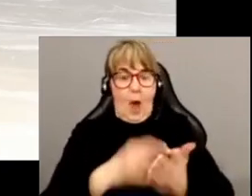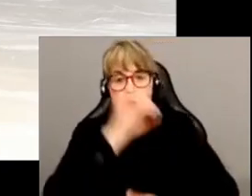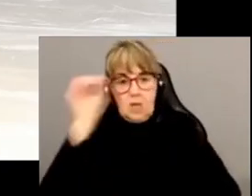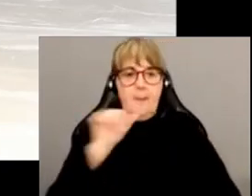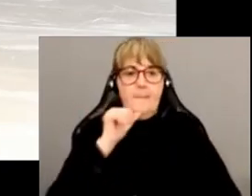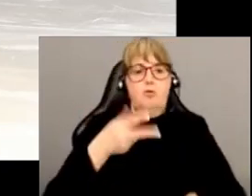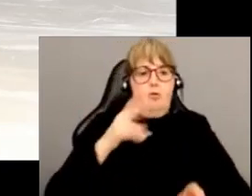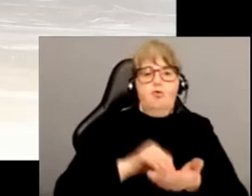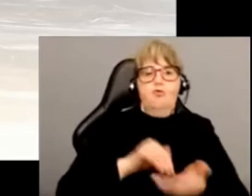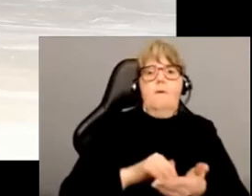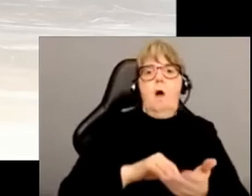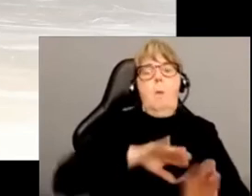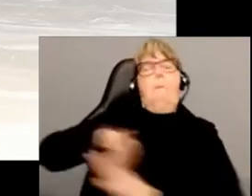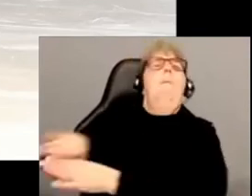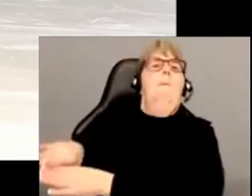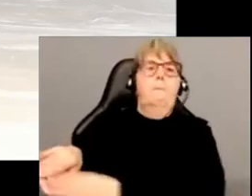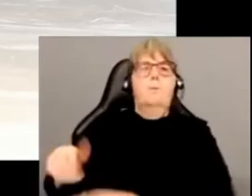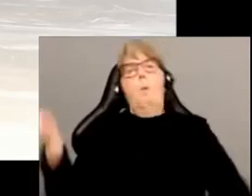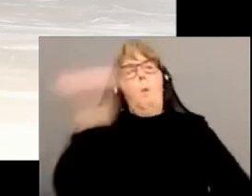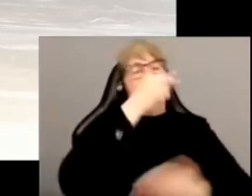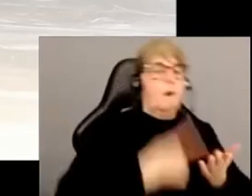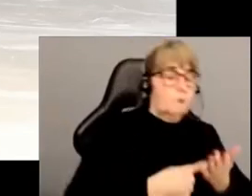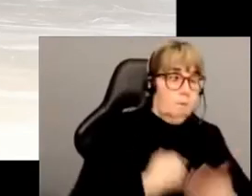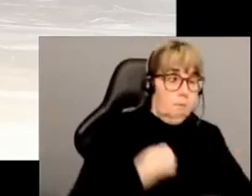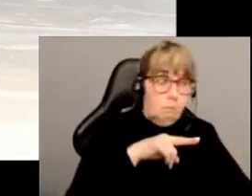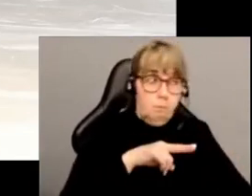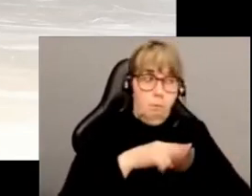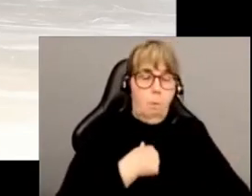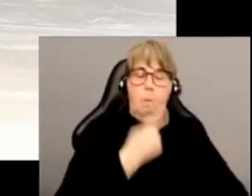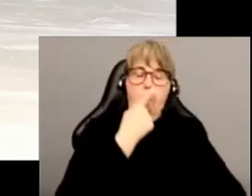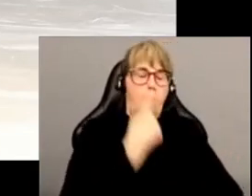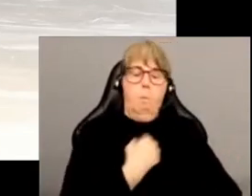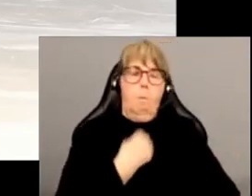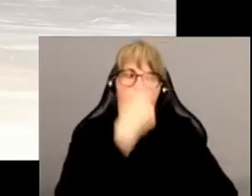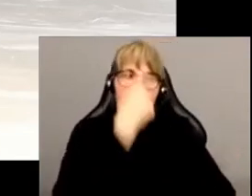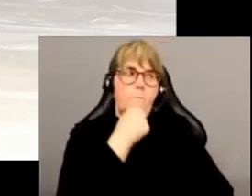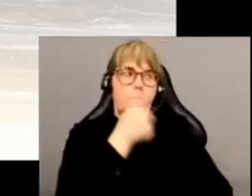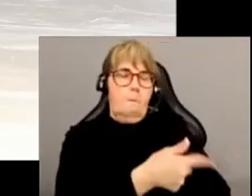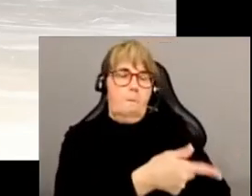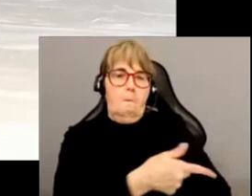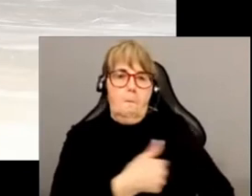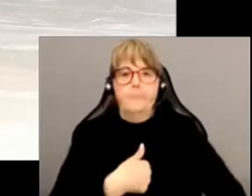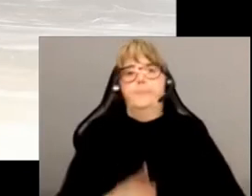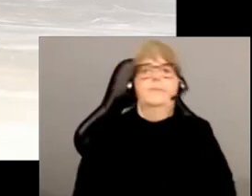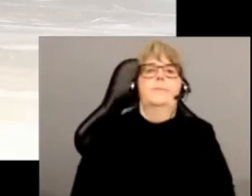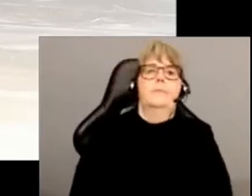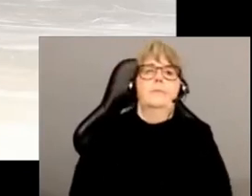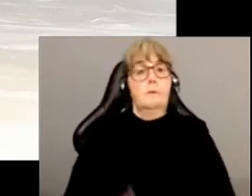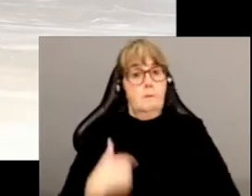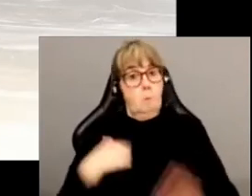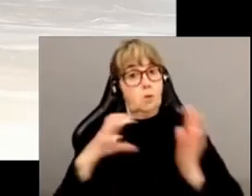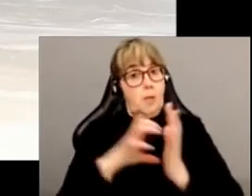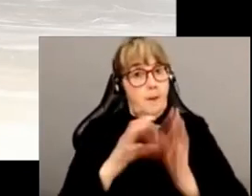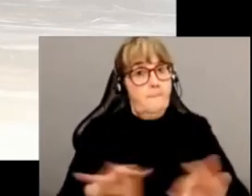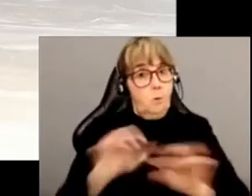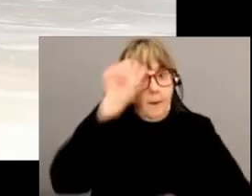ignoré au profit d'arguments qui sont moins convaincants. Donc, s'il fallait retenir une chose de mon chapitre, c'est